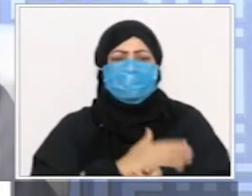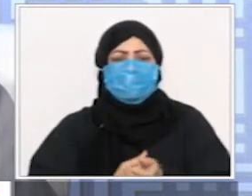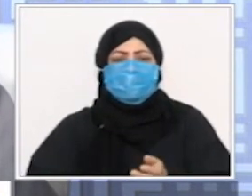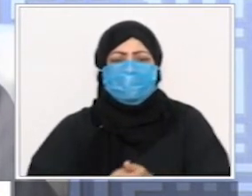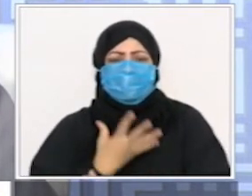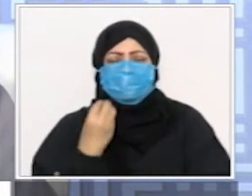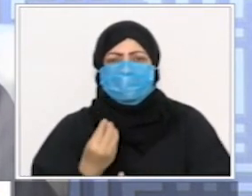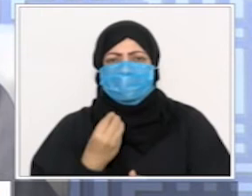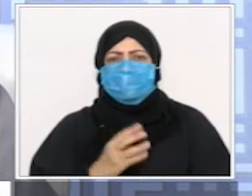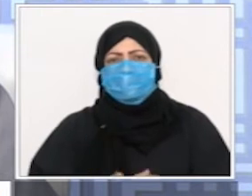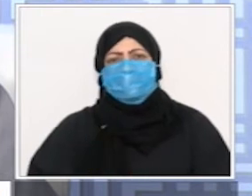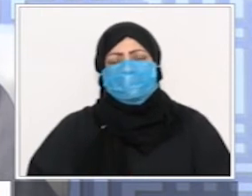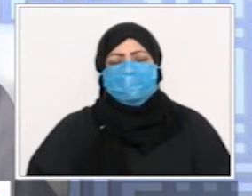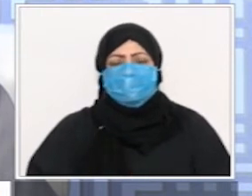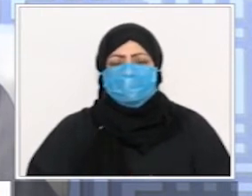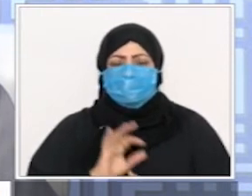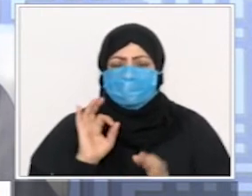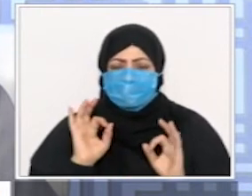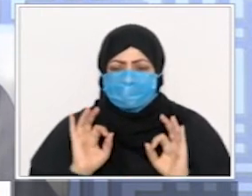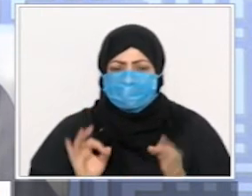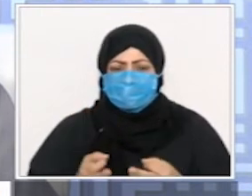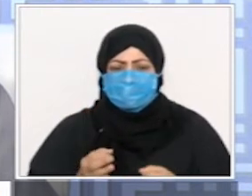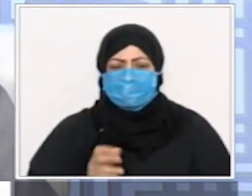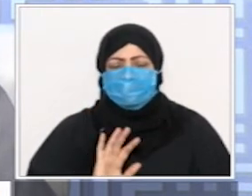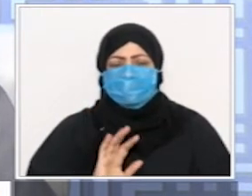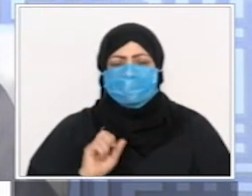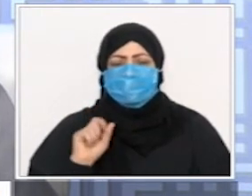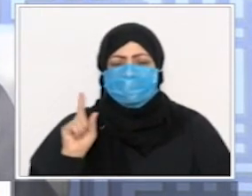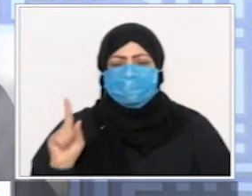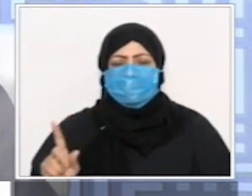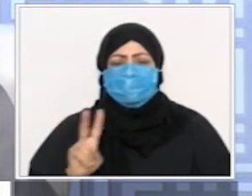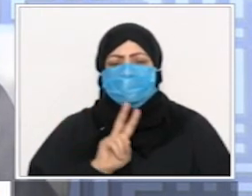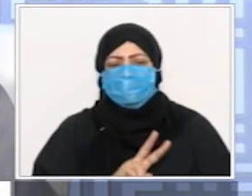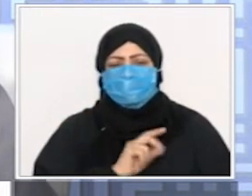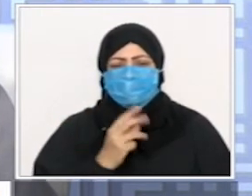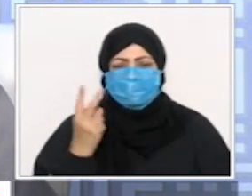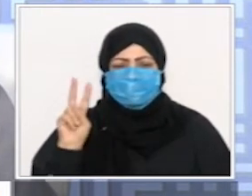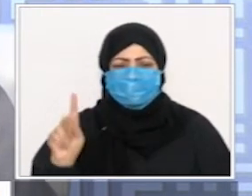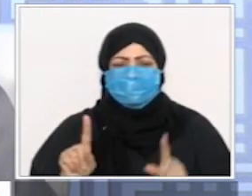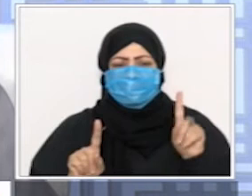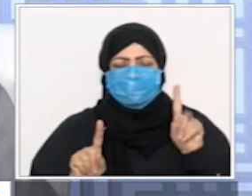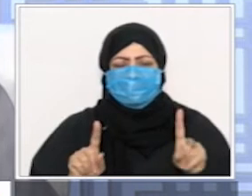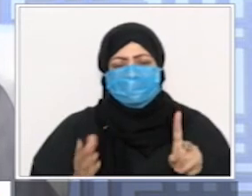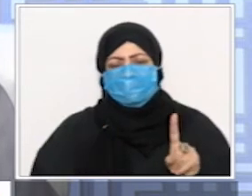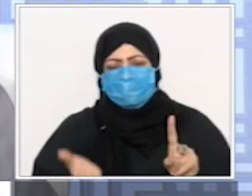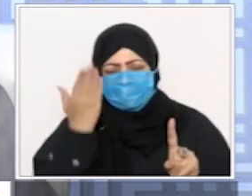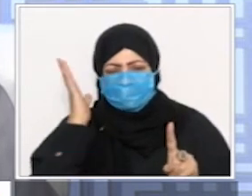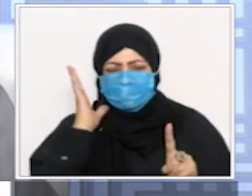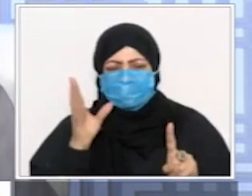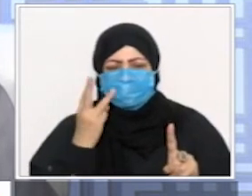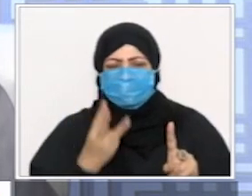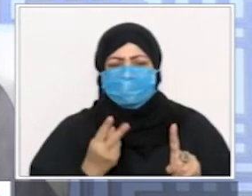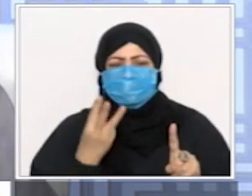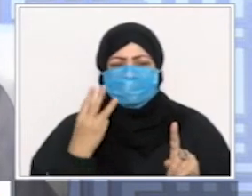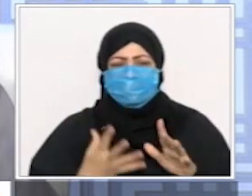مثلاً ترك وطره فإنه يقوم يوتر الذي أخر وطره في آخر الليل والذي يحتاج